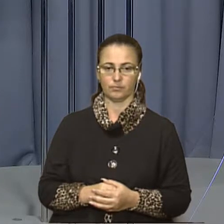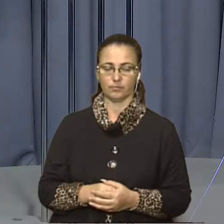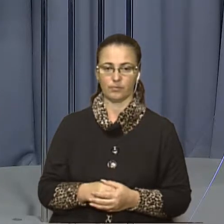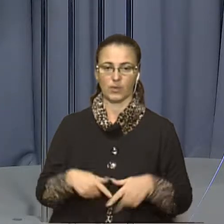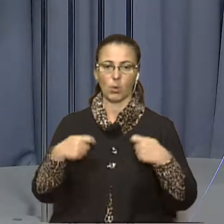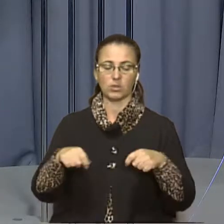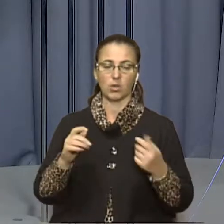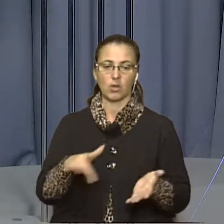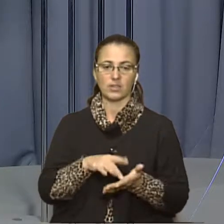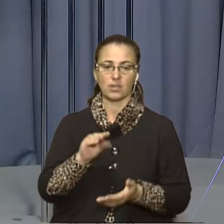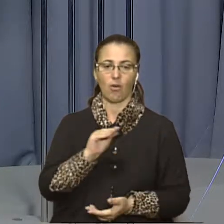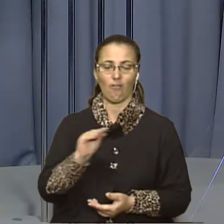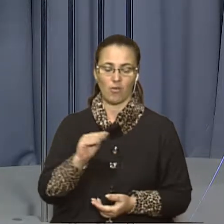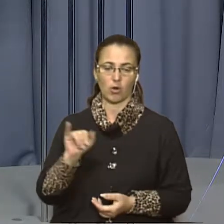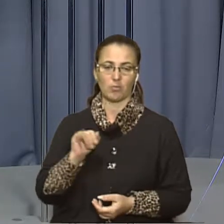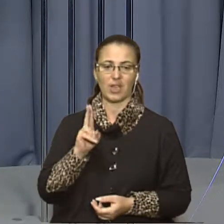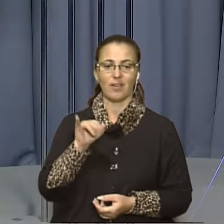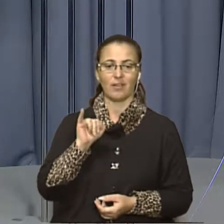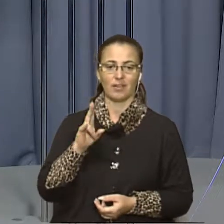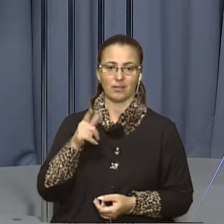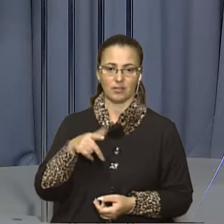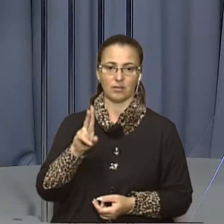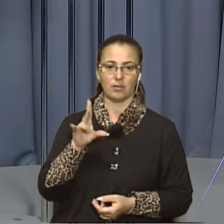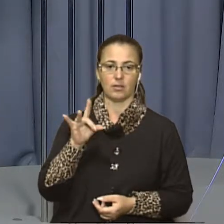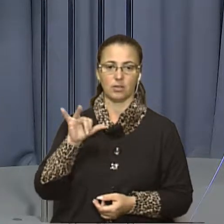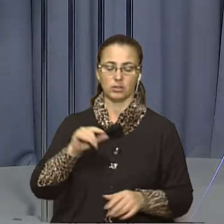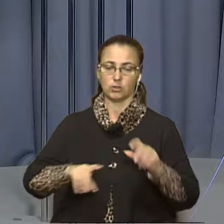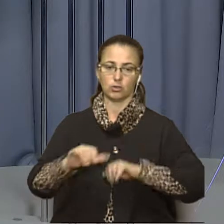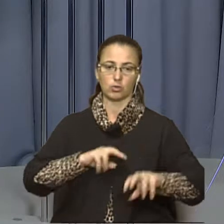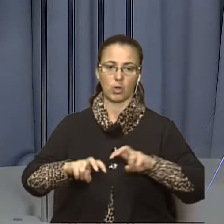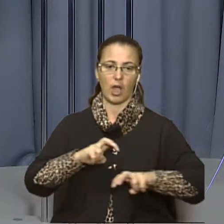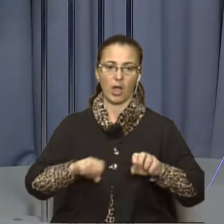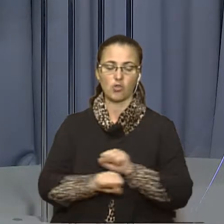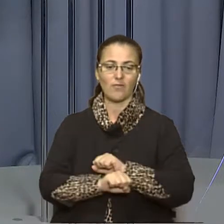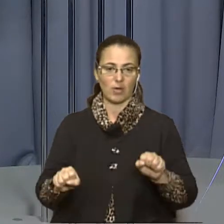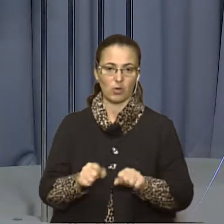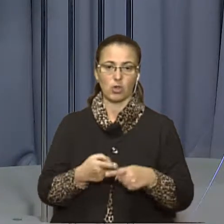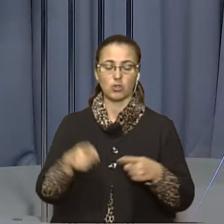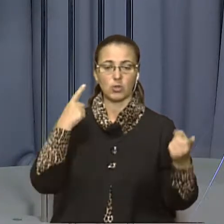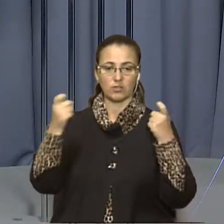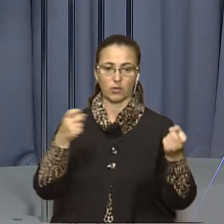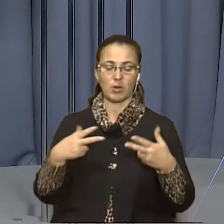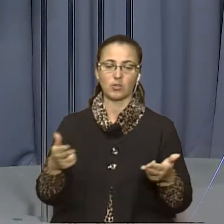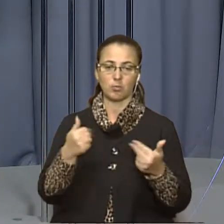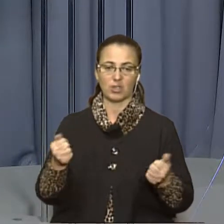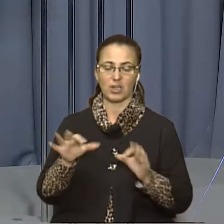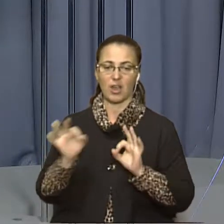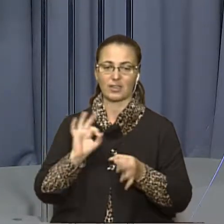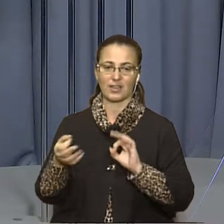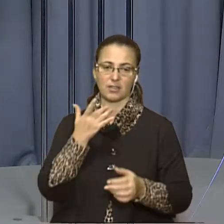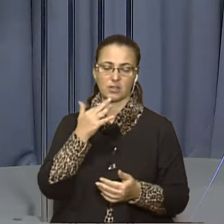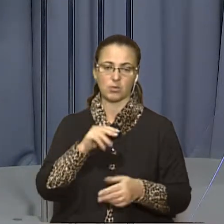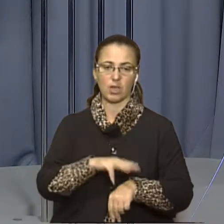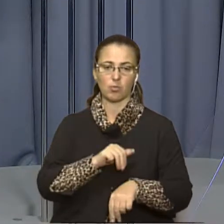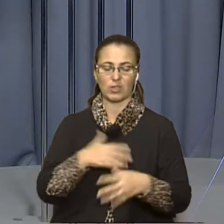У торгових центрах «Форум» та «Кінгхрос Леополіс» шукають вибухівку. інформацію кореспондентам Суспільного підтвердила речниця Нацполіції